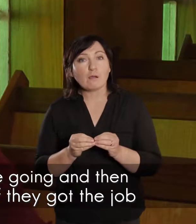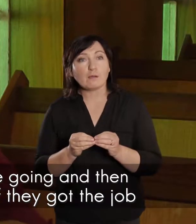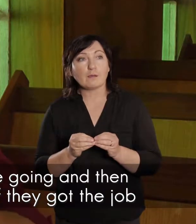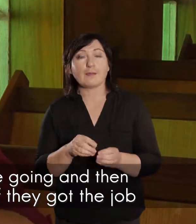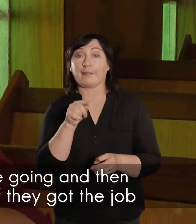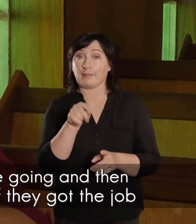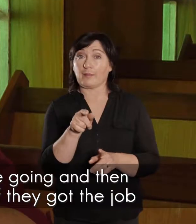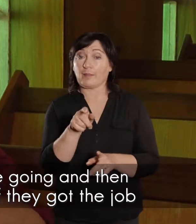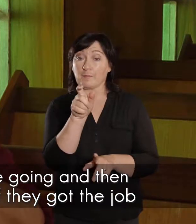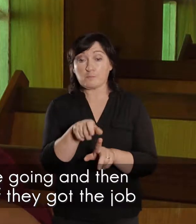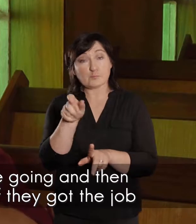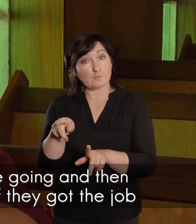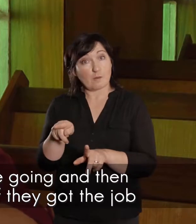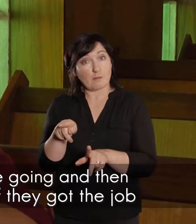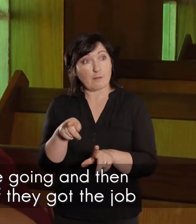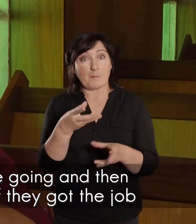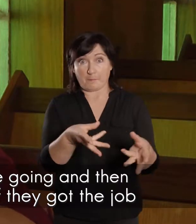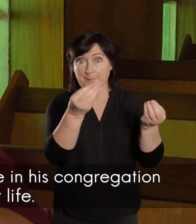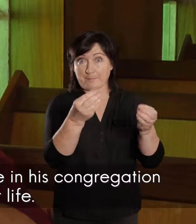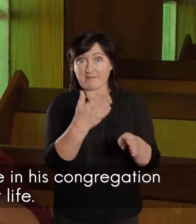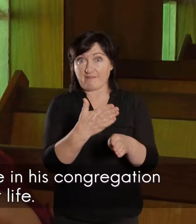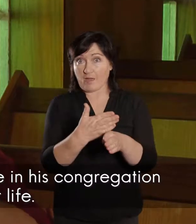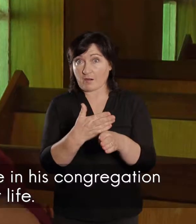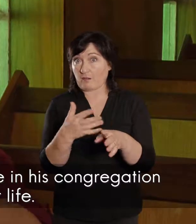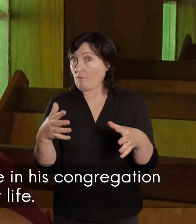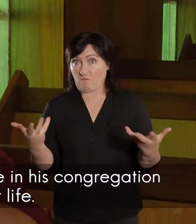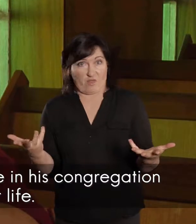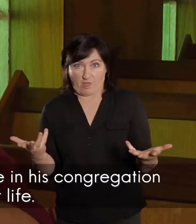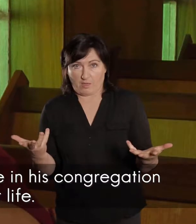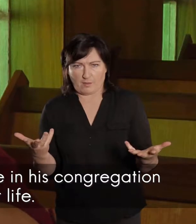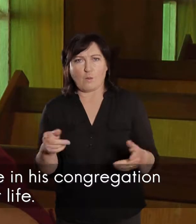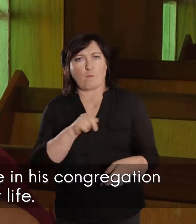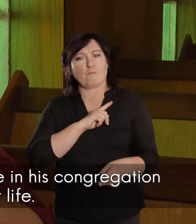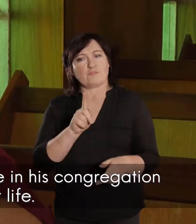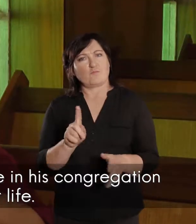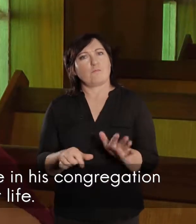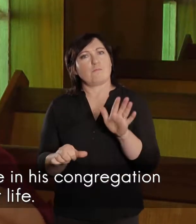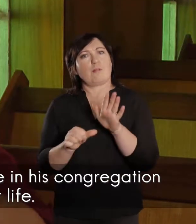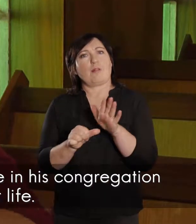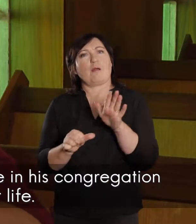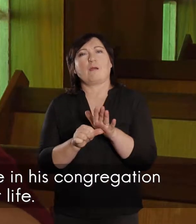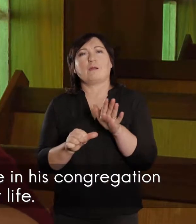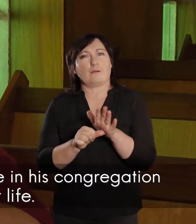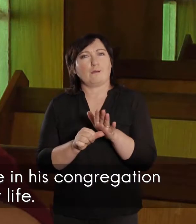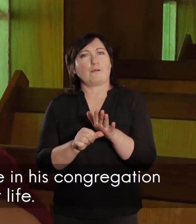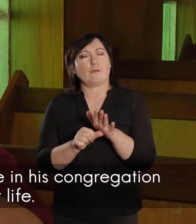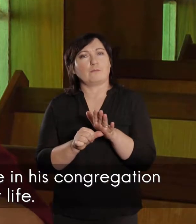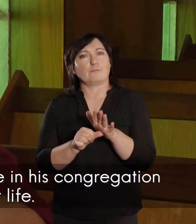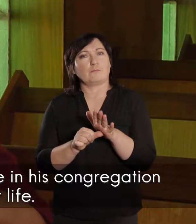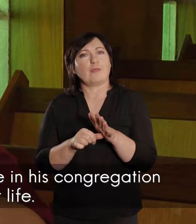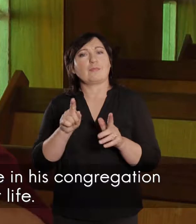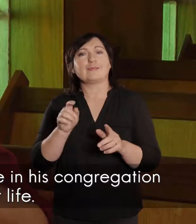het die persoon ingekom, of het die persoon nie ingekom. Dit was vir hom belangrijk, vir Dominie Pet, baie belangrijk, dat,